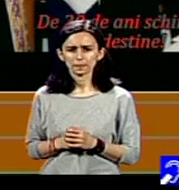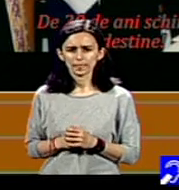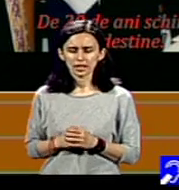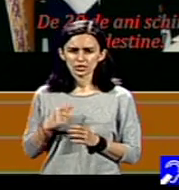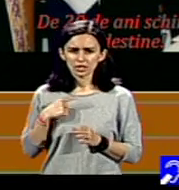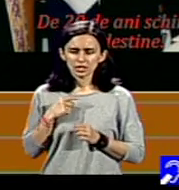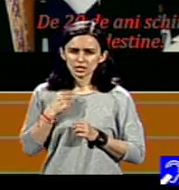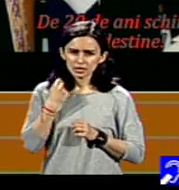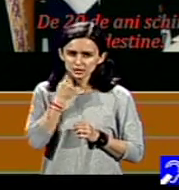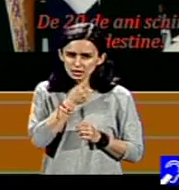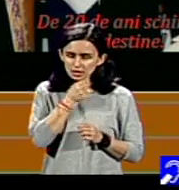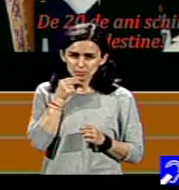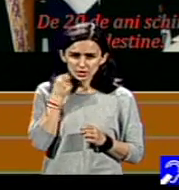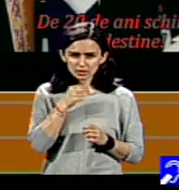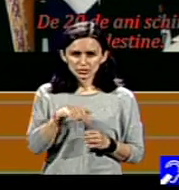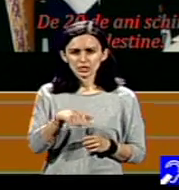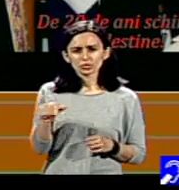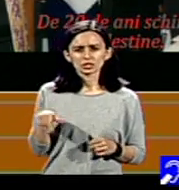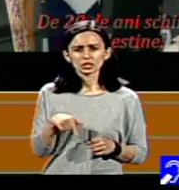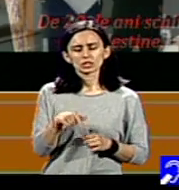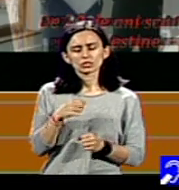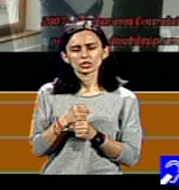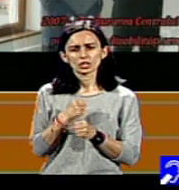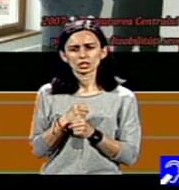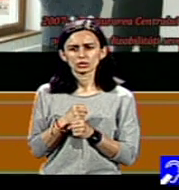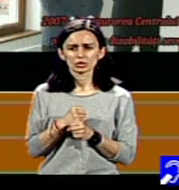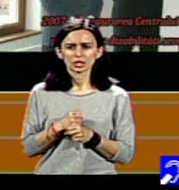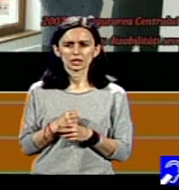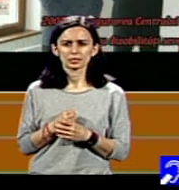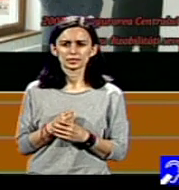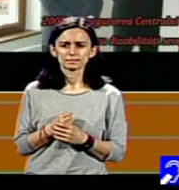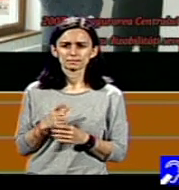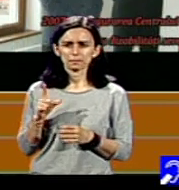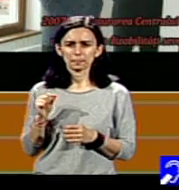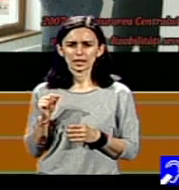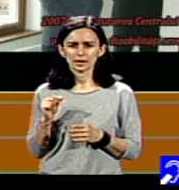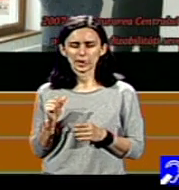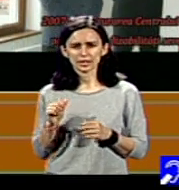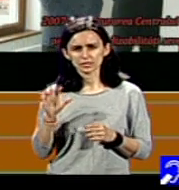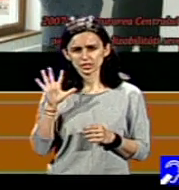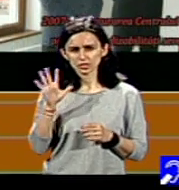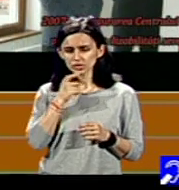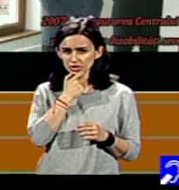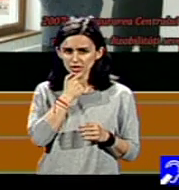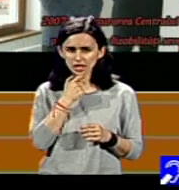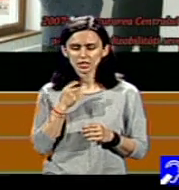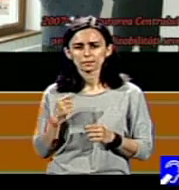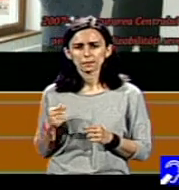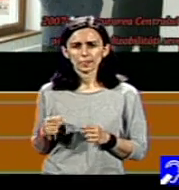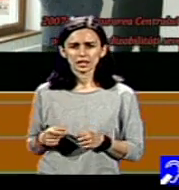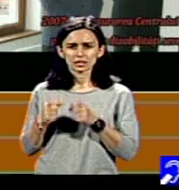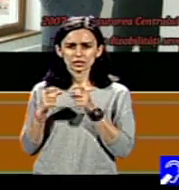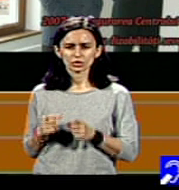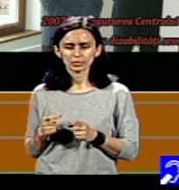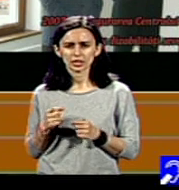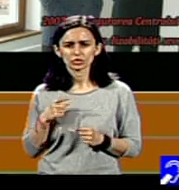noi lucrăm, cum spuneam înainte, mai mult de 25 de ani în domeniu și pot să